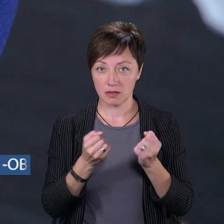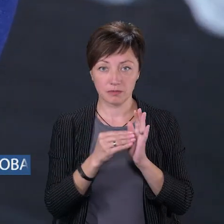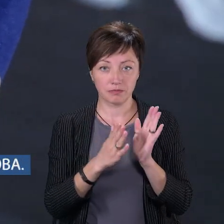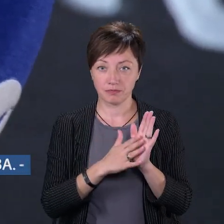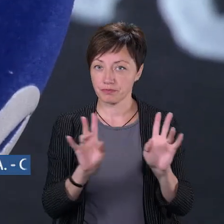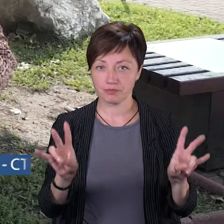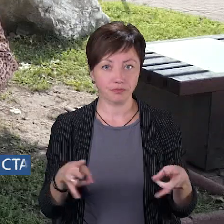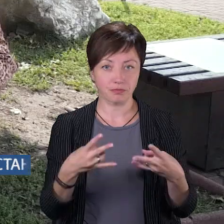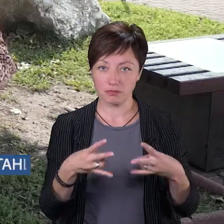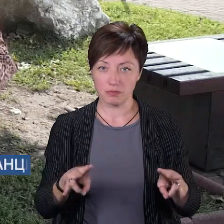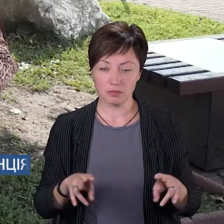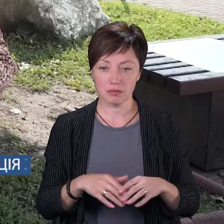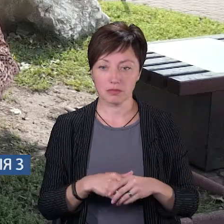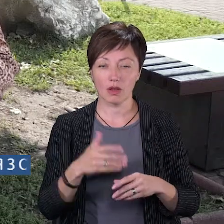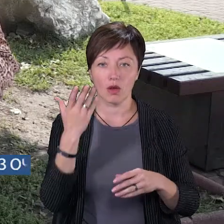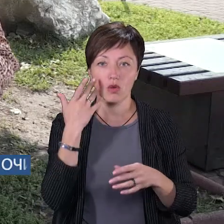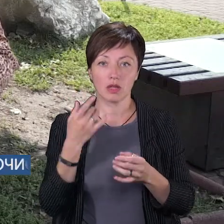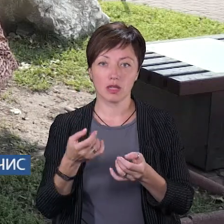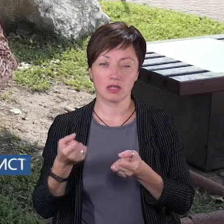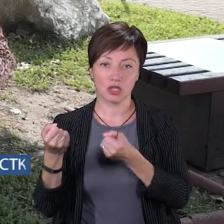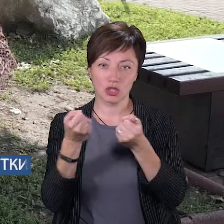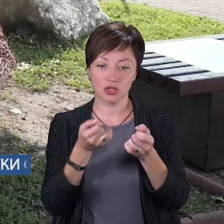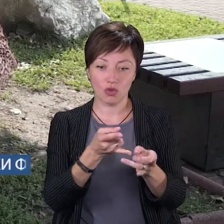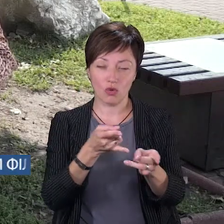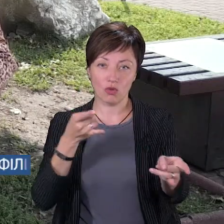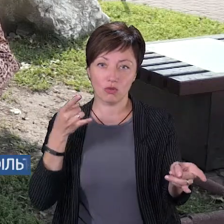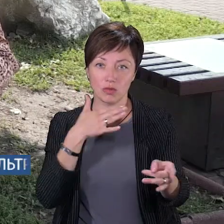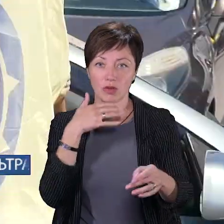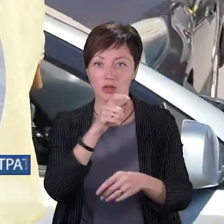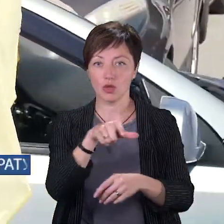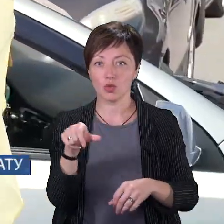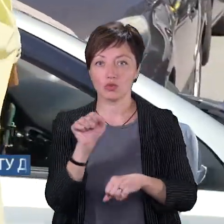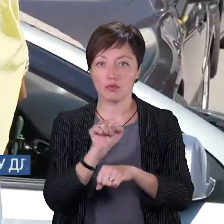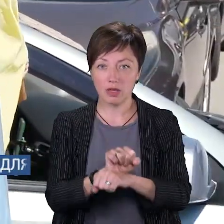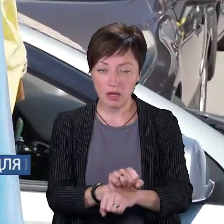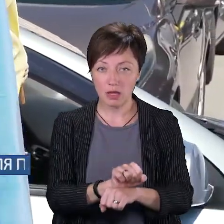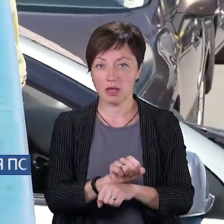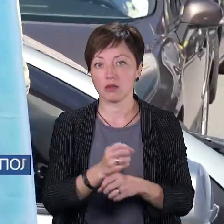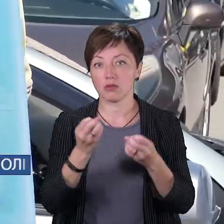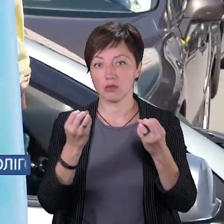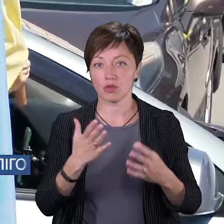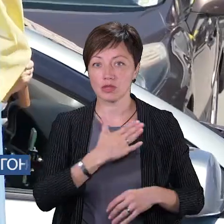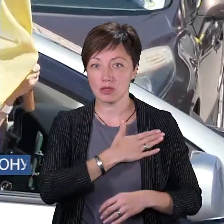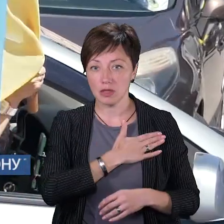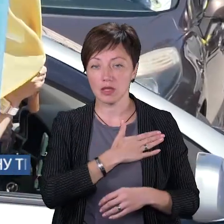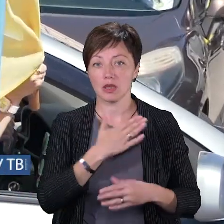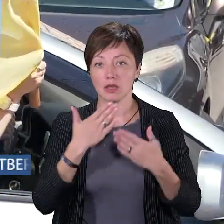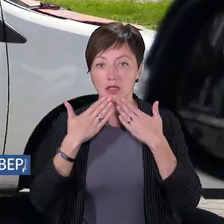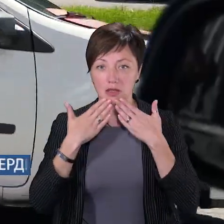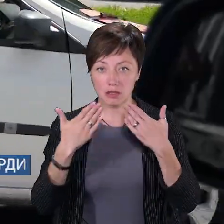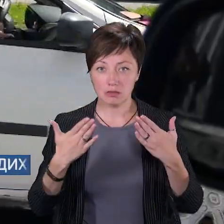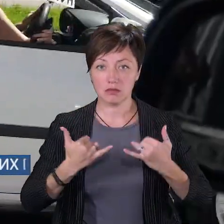реєстрація не потрібна. Коли їдеш колоною, багато автівок, і люди зупинялися, люди просто клали руку на серце,